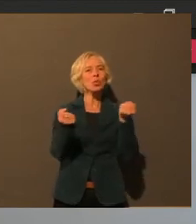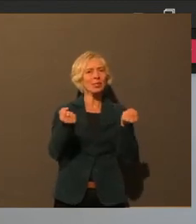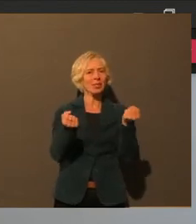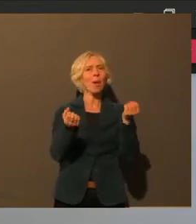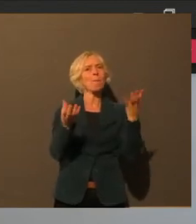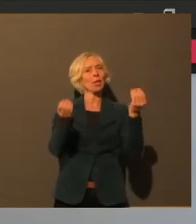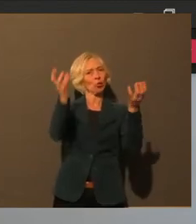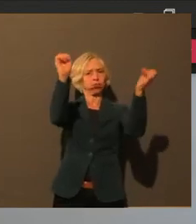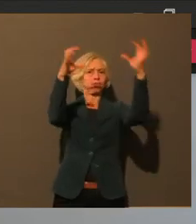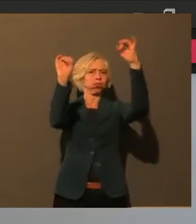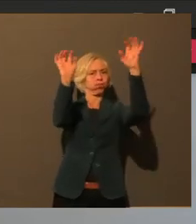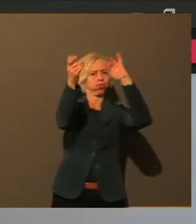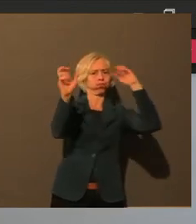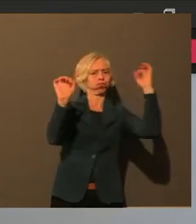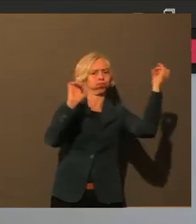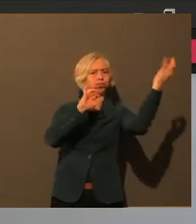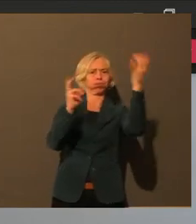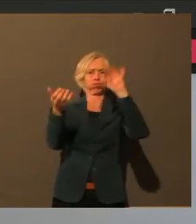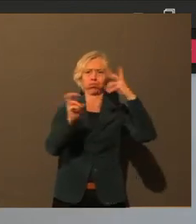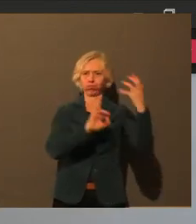immer diesen Bus,